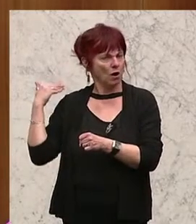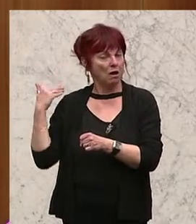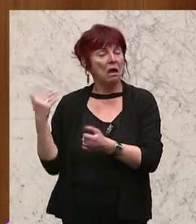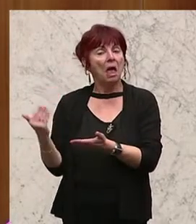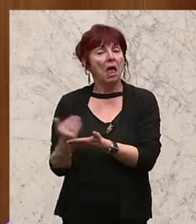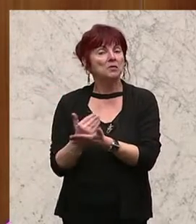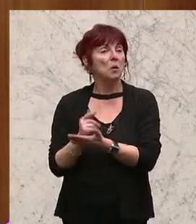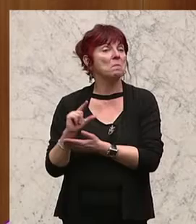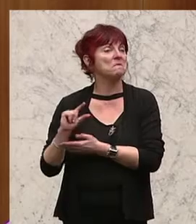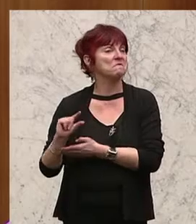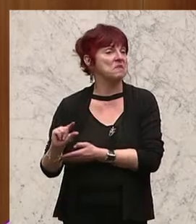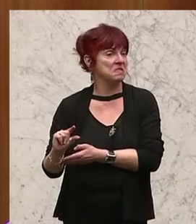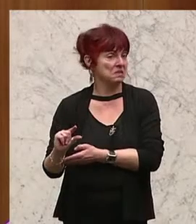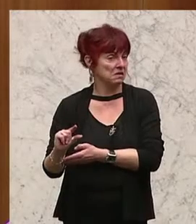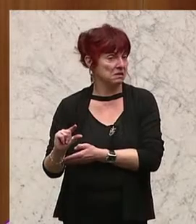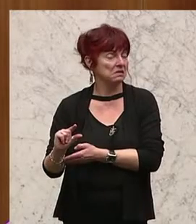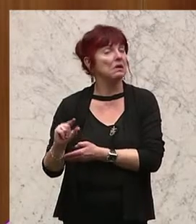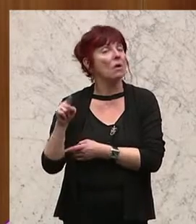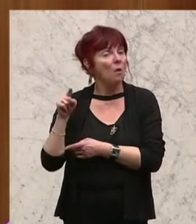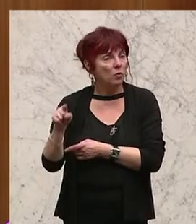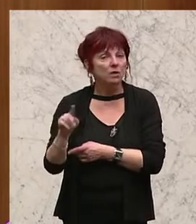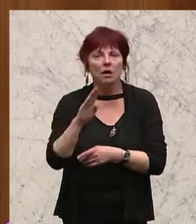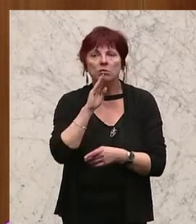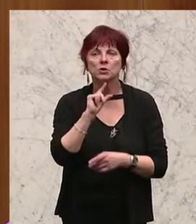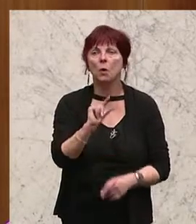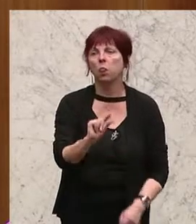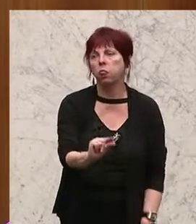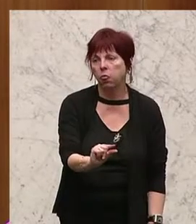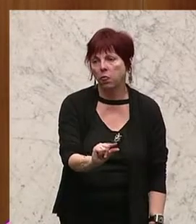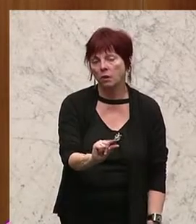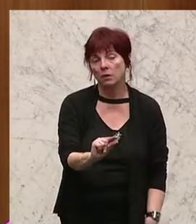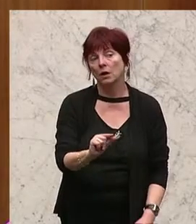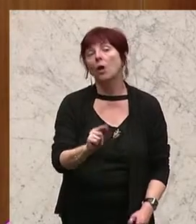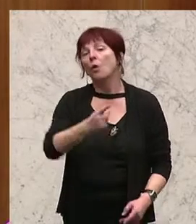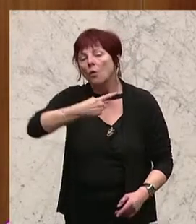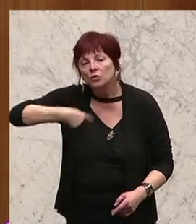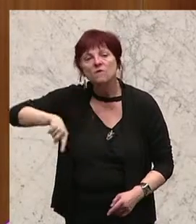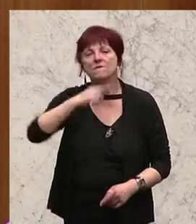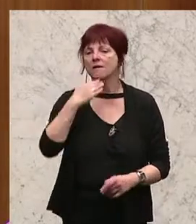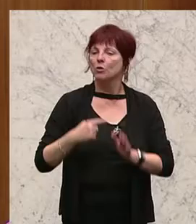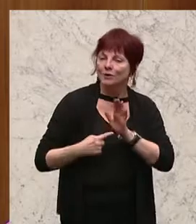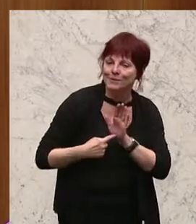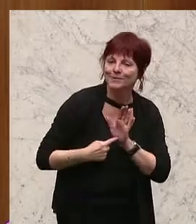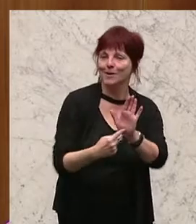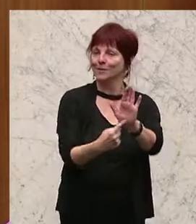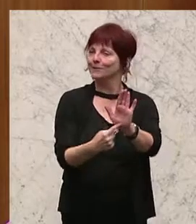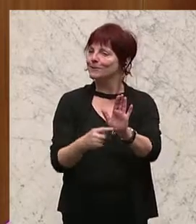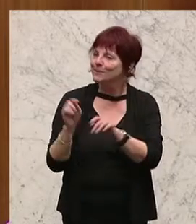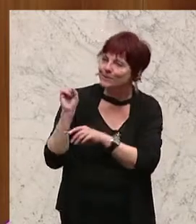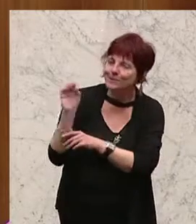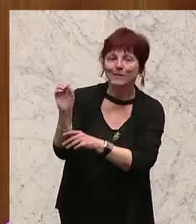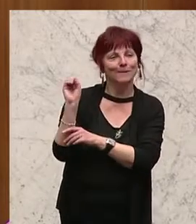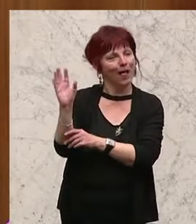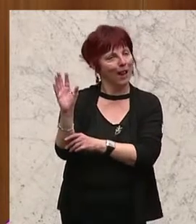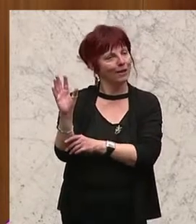bezogen haben, die wirklich geringe Pensionen haben. Und wir setzen ein Signal, ein Signal, 1